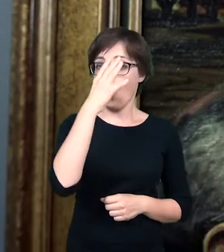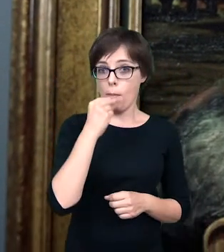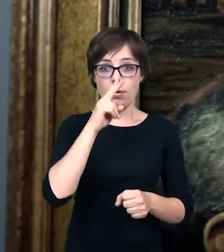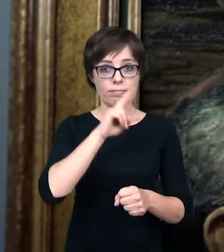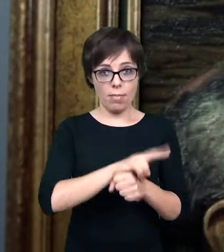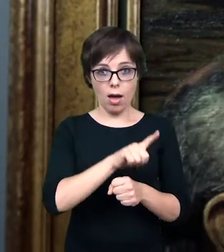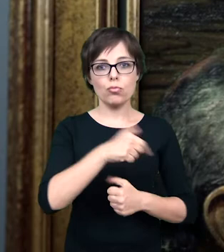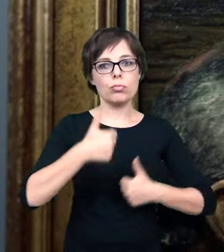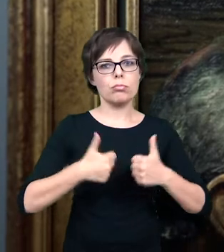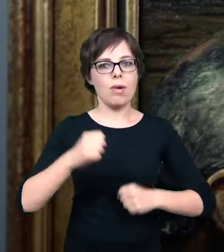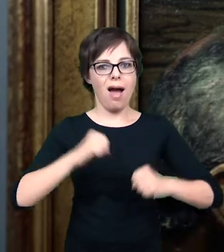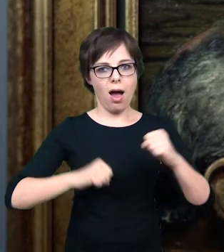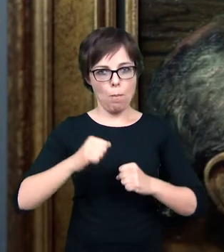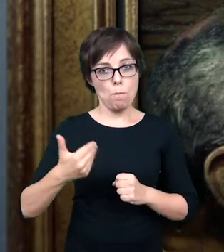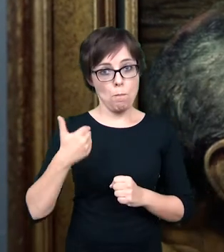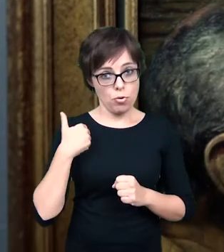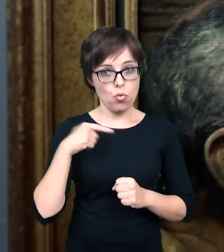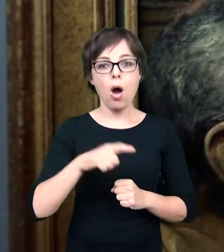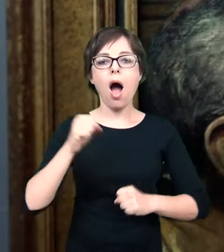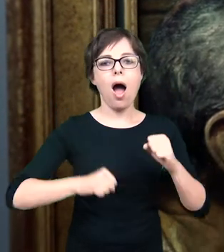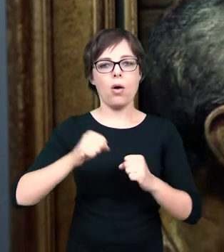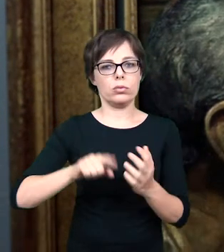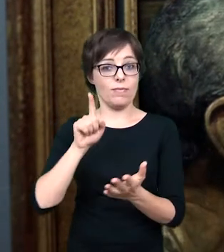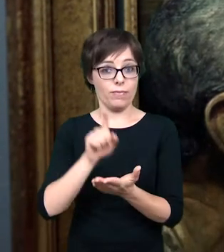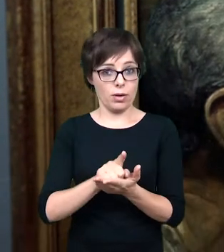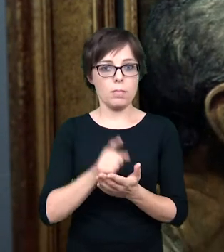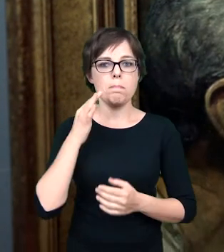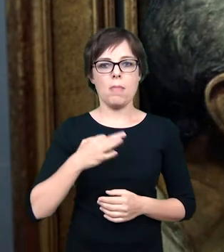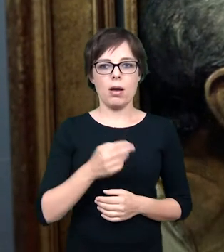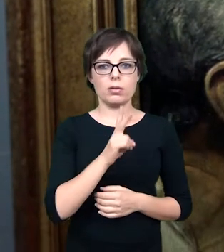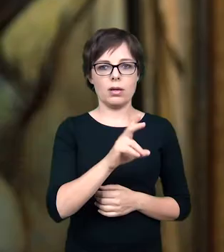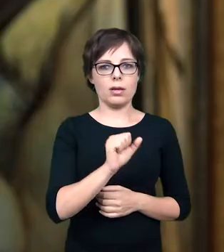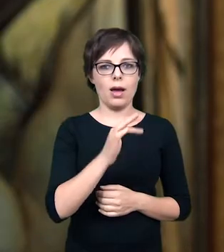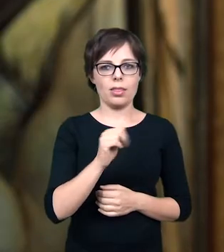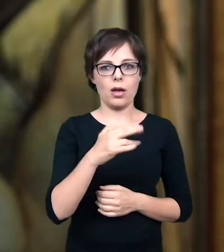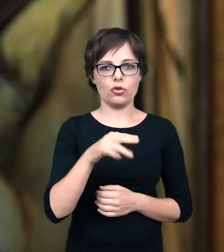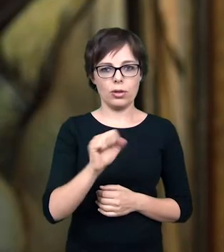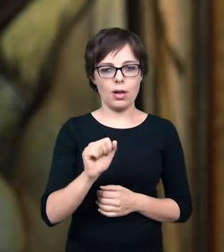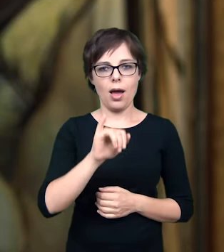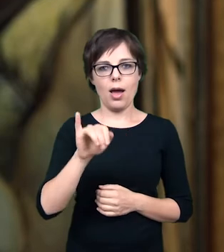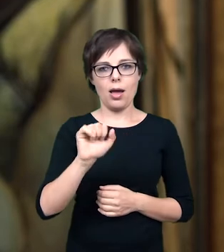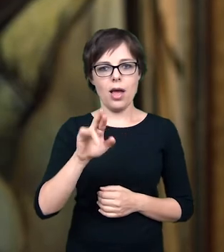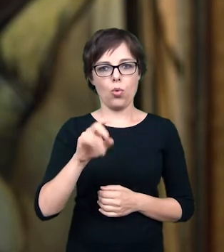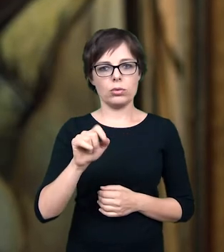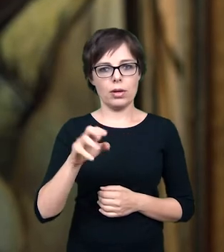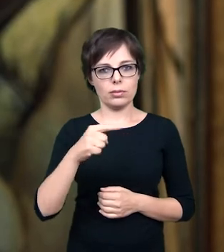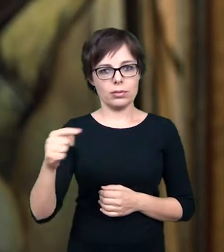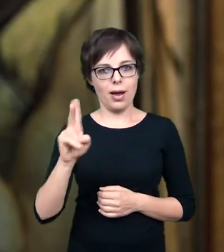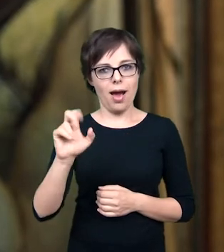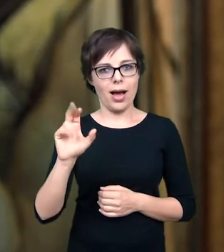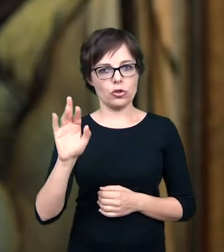adopcyjnej został właśnie zaadoptowany przez panią Katarzynę